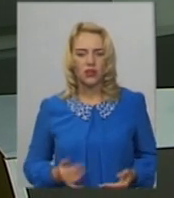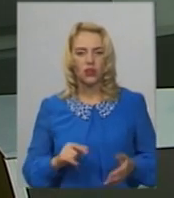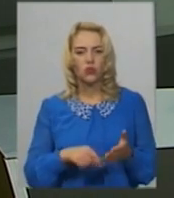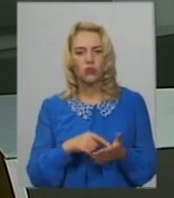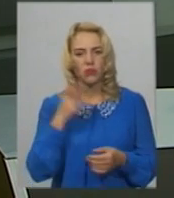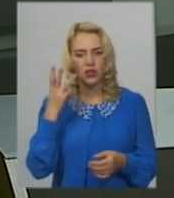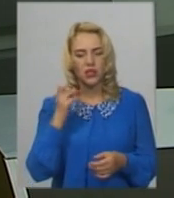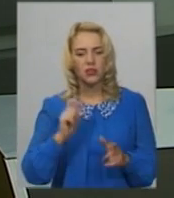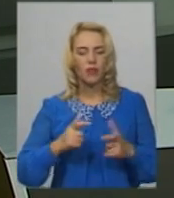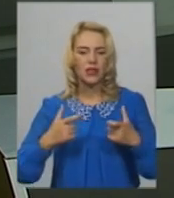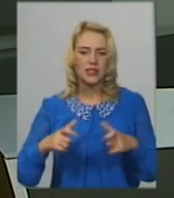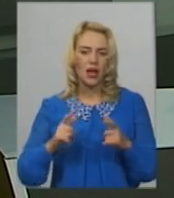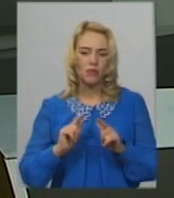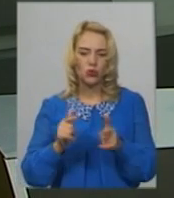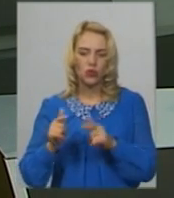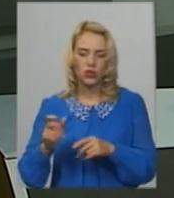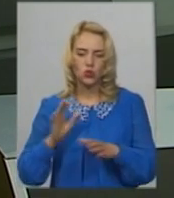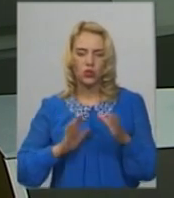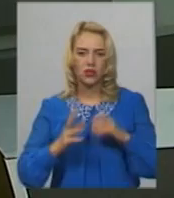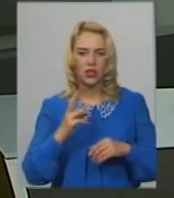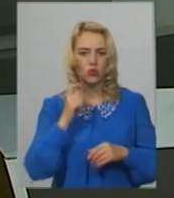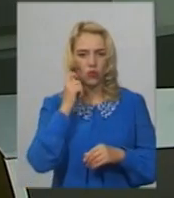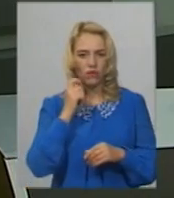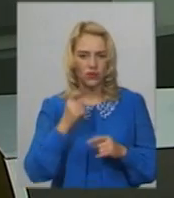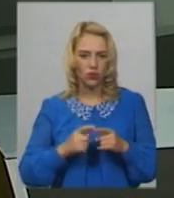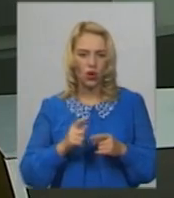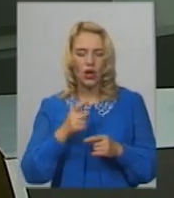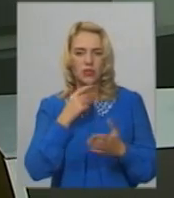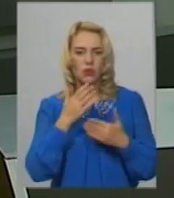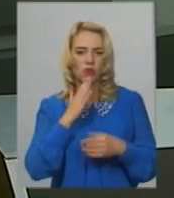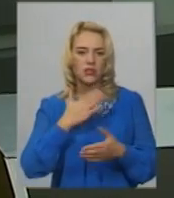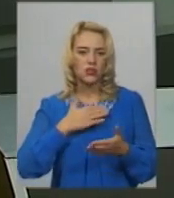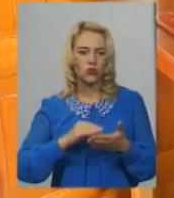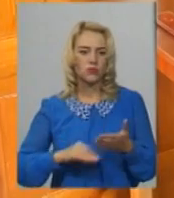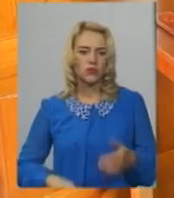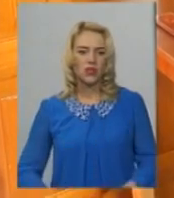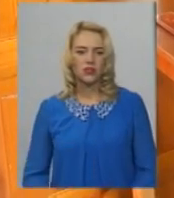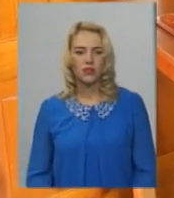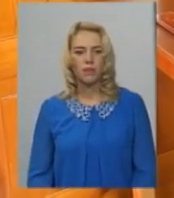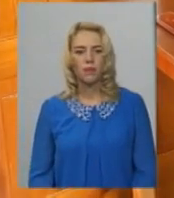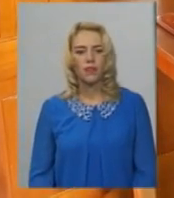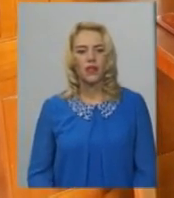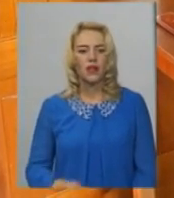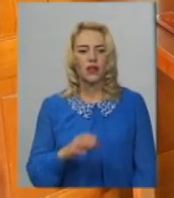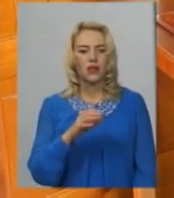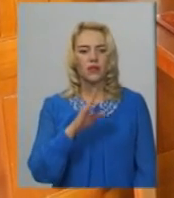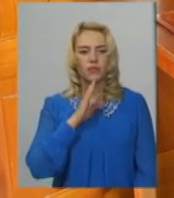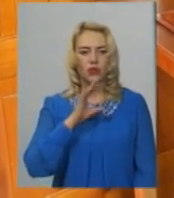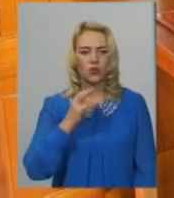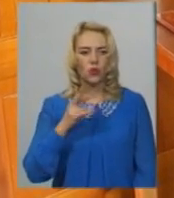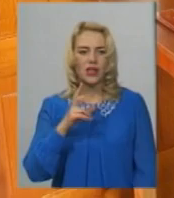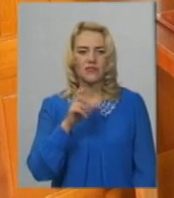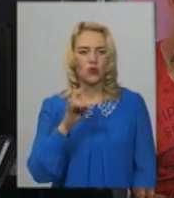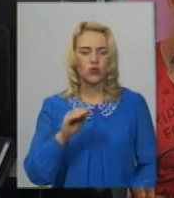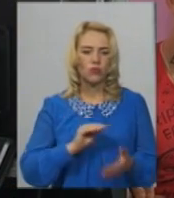абітурієнтами та студентами університету третього віку поспілкувалася Анастасія Збродова. Юлія Зваричук більшу частину свого